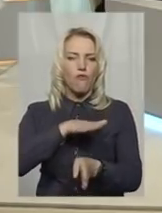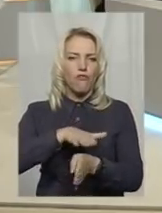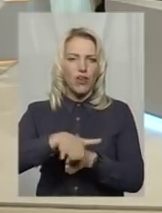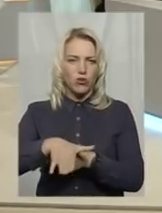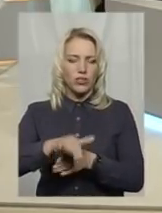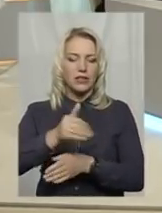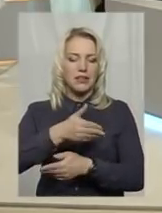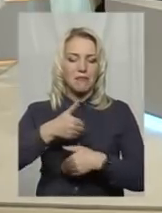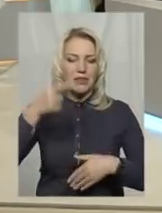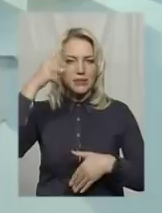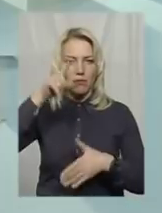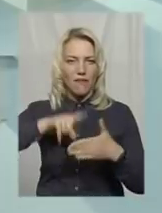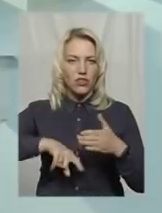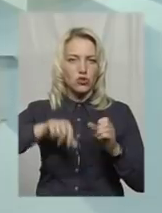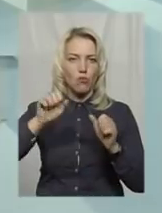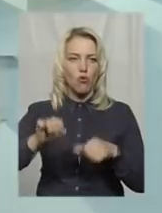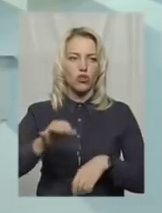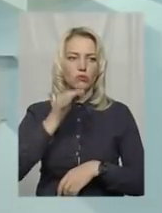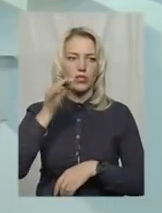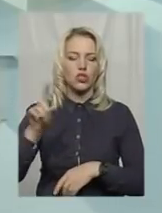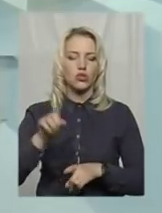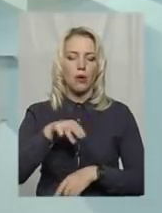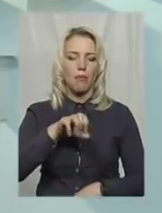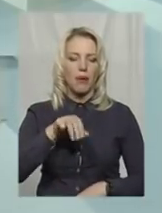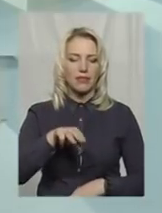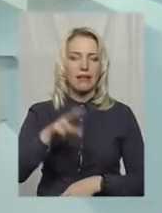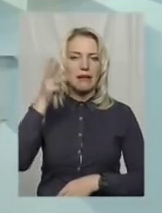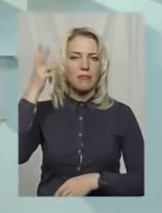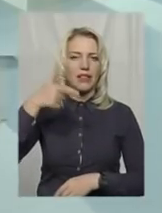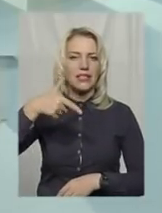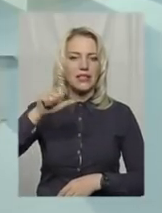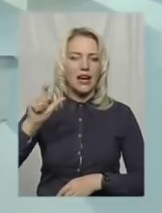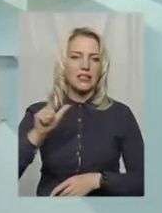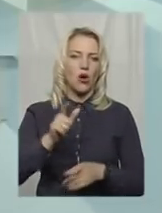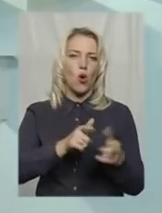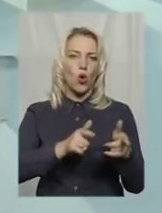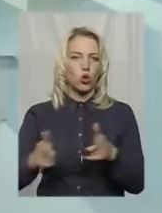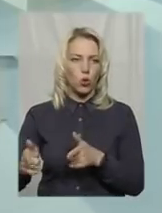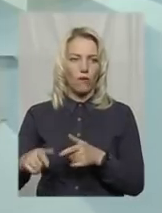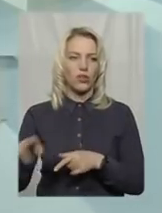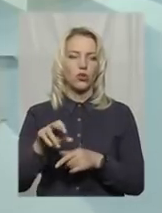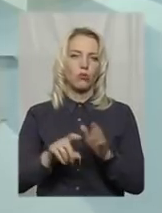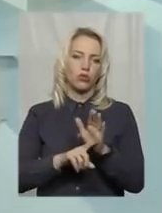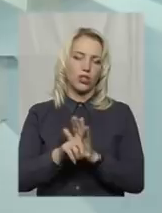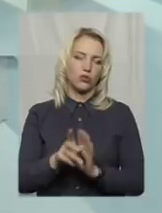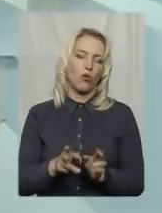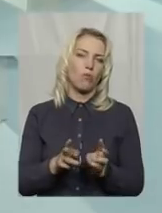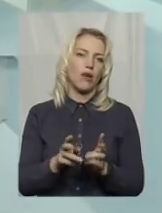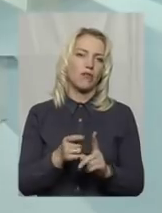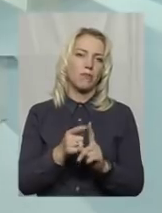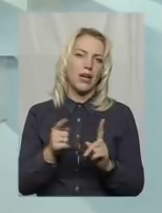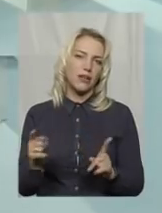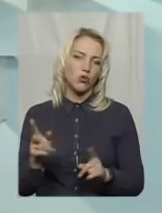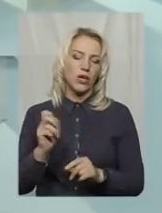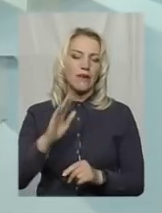впевненістю можемо сказати, що «Патхмельницьказ» готовий до початку опалювального періоду, як